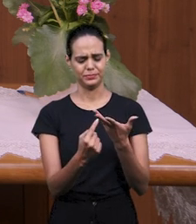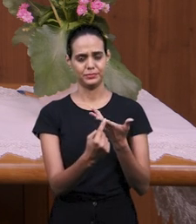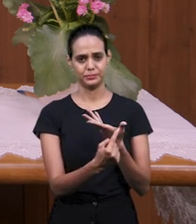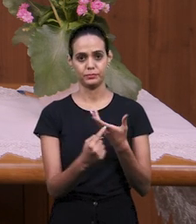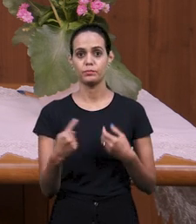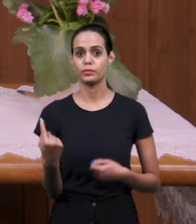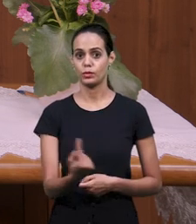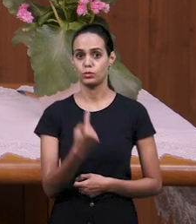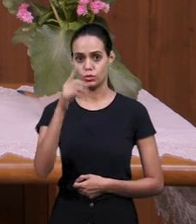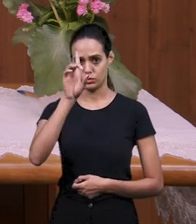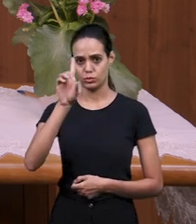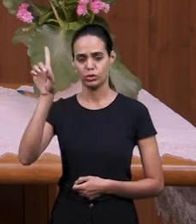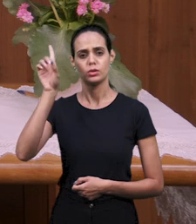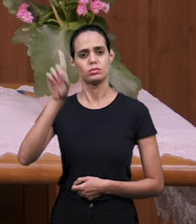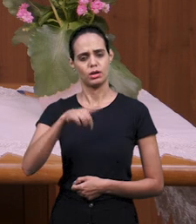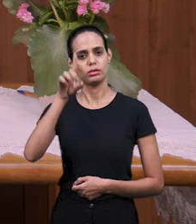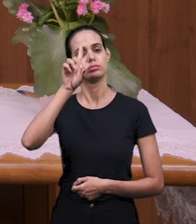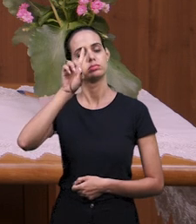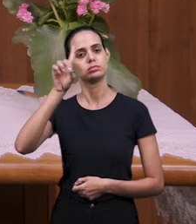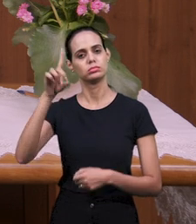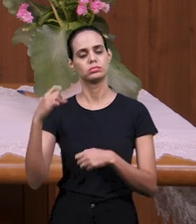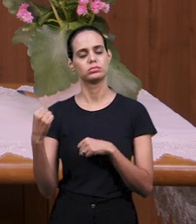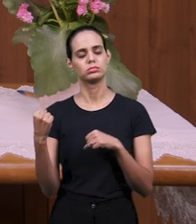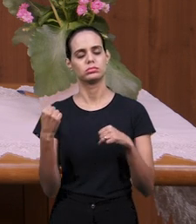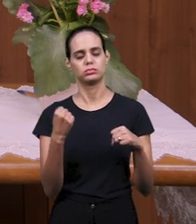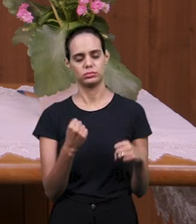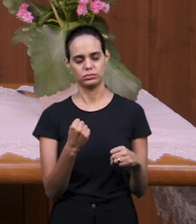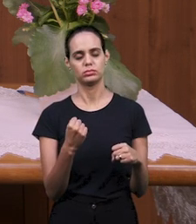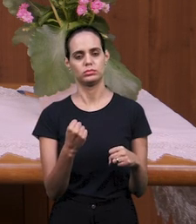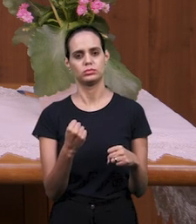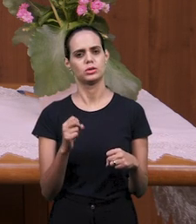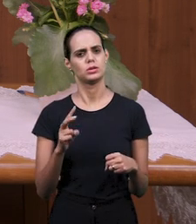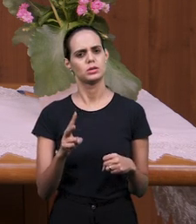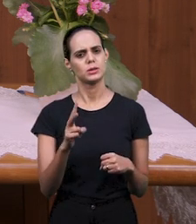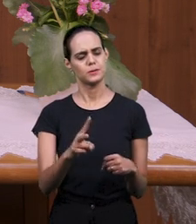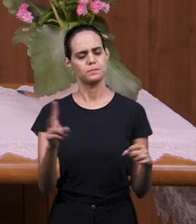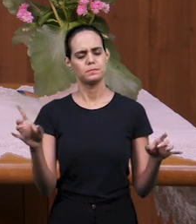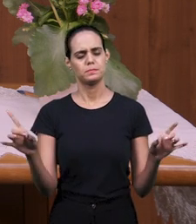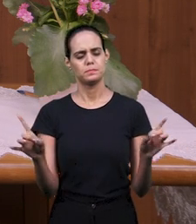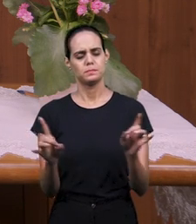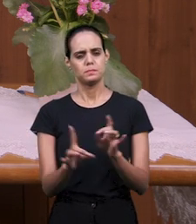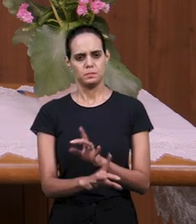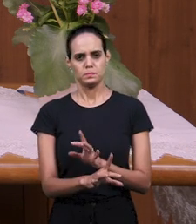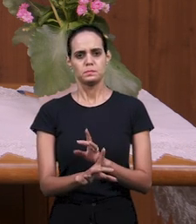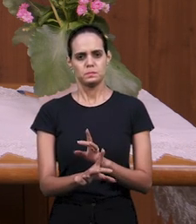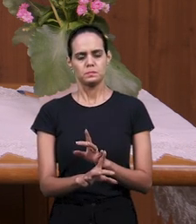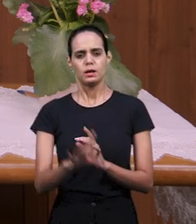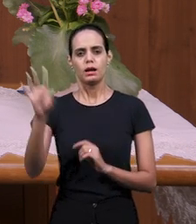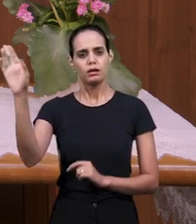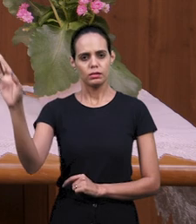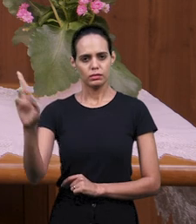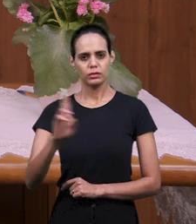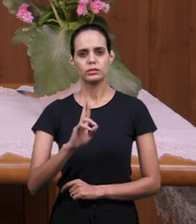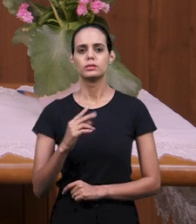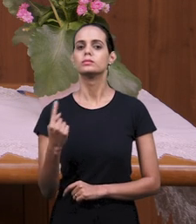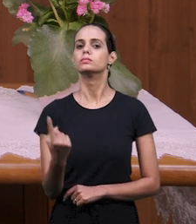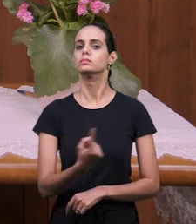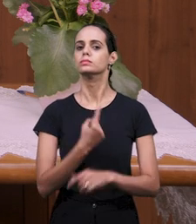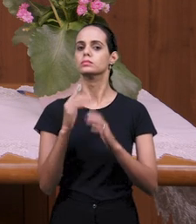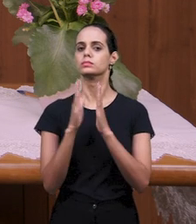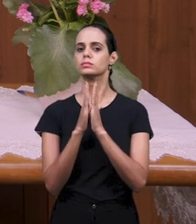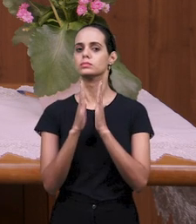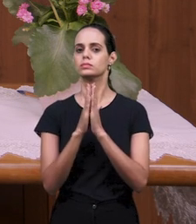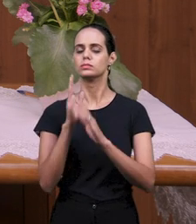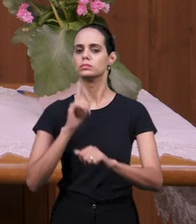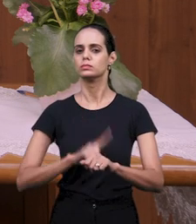всемогущий, и Он всегда готов слышать нас, когда мы взываем к Нему,